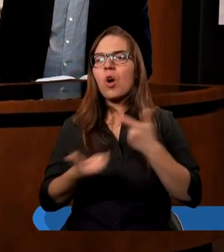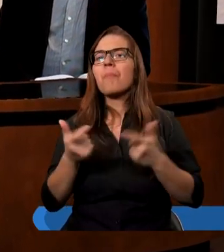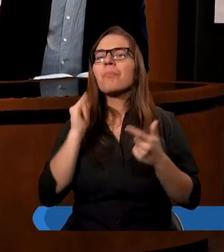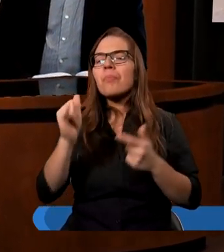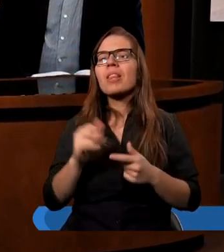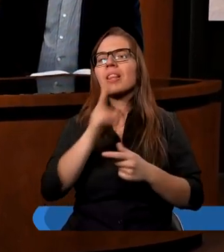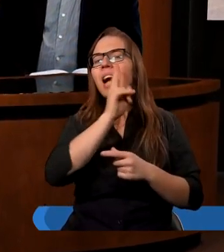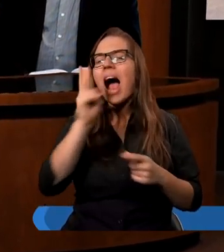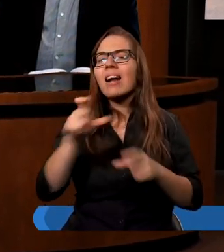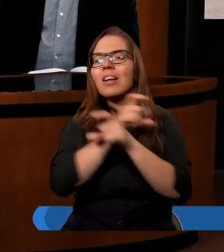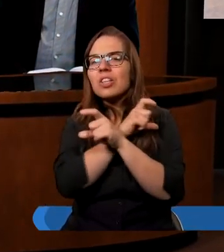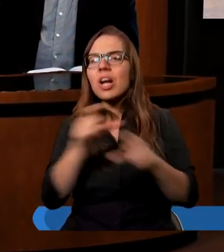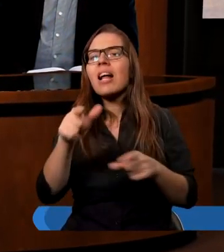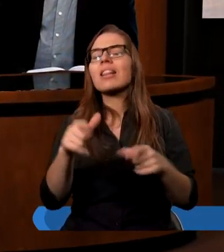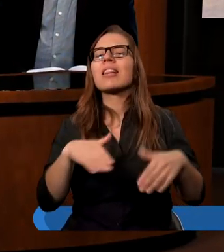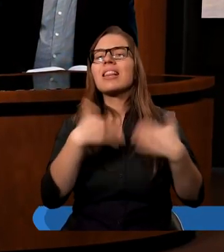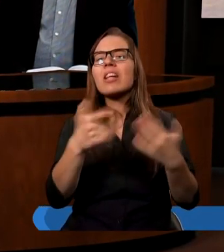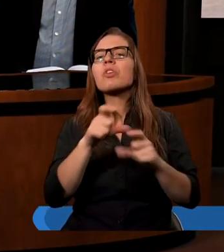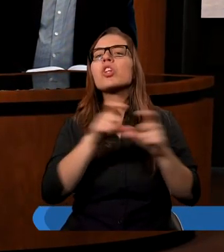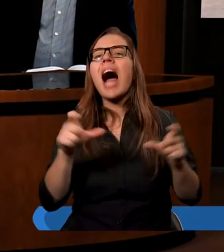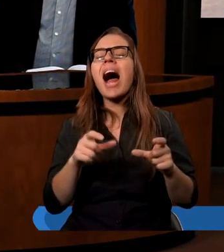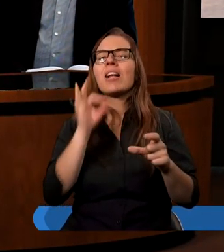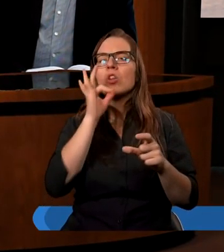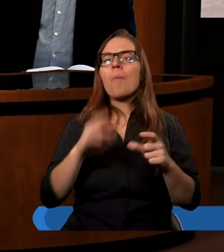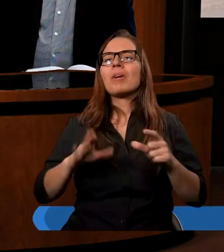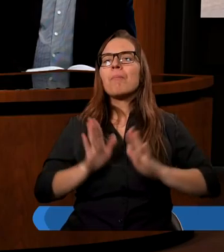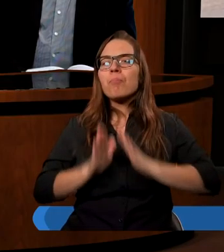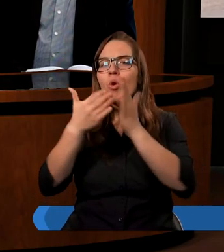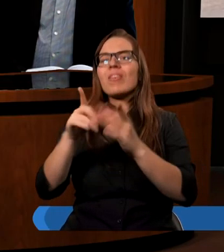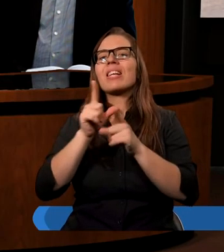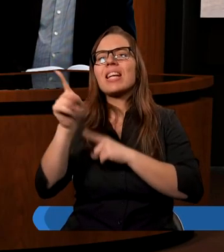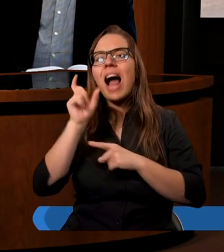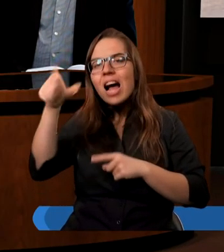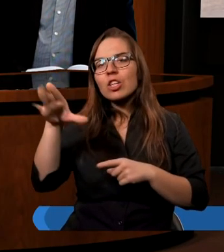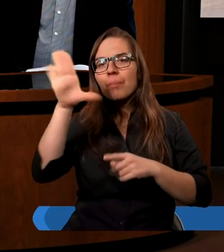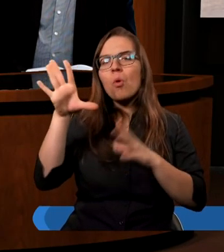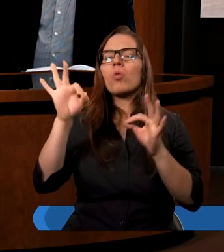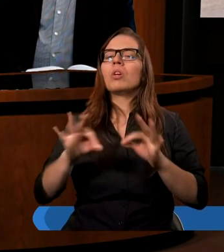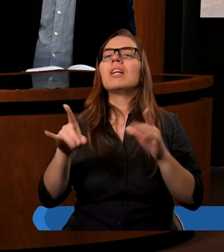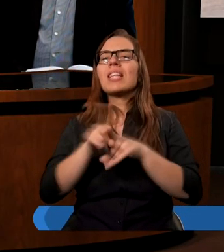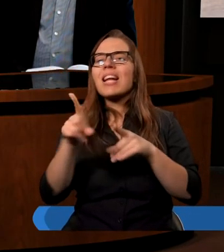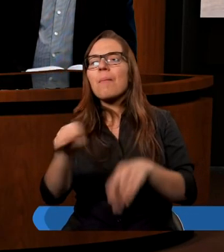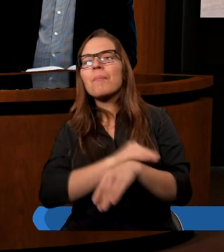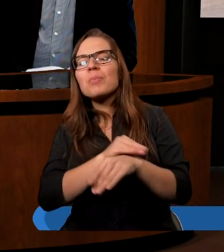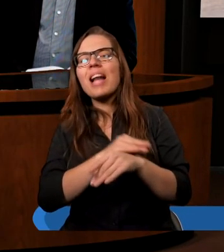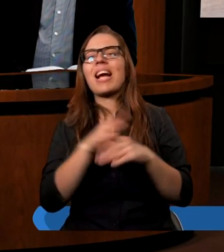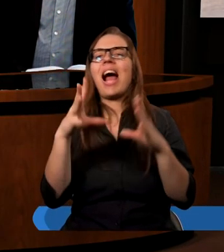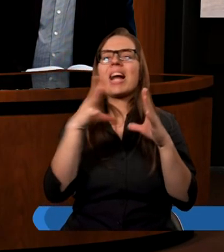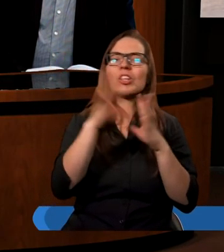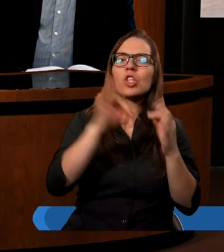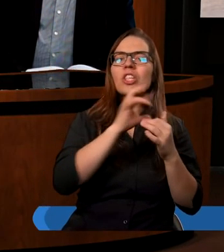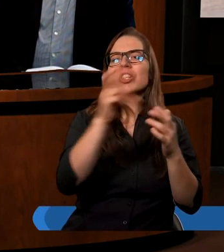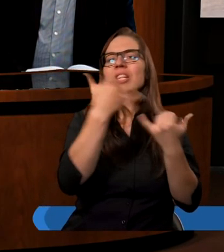a więc czasu, który dysponujemy, aby poświęcić Tobie podziesięcinę, te materialne rzeczy, które